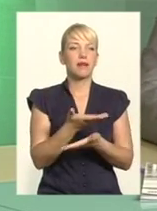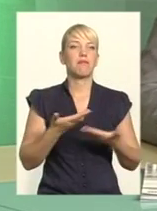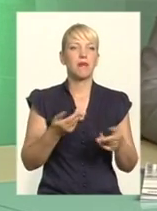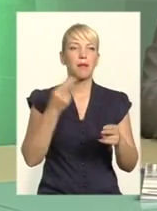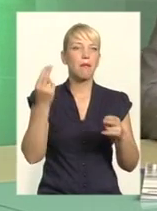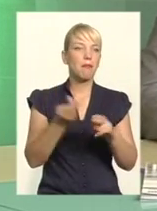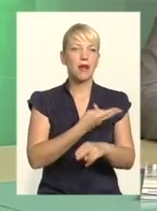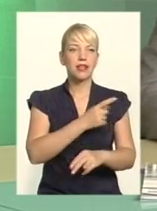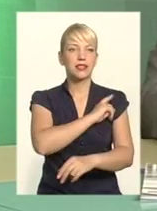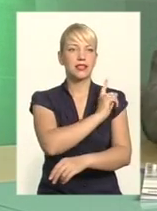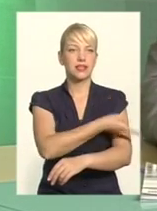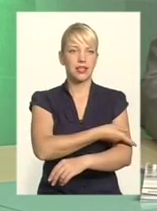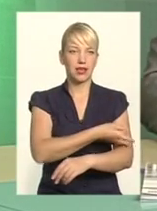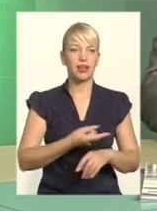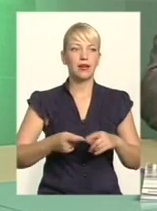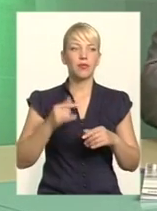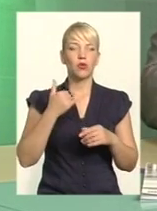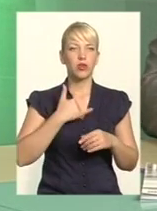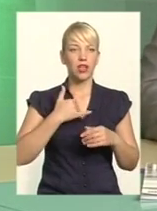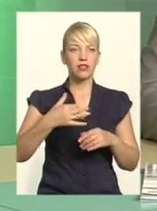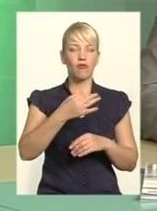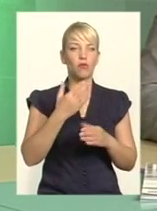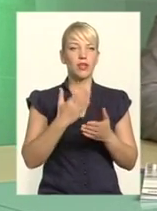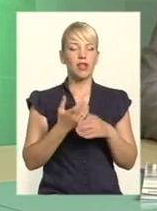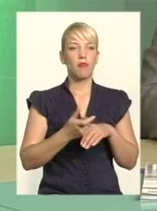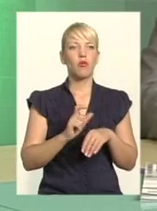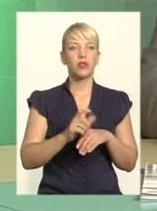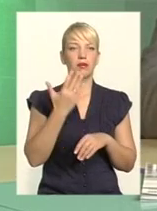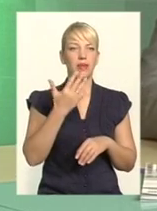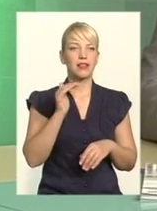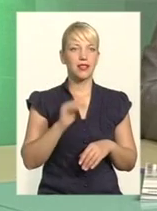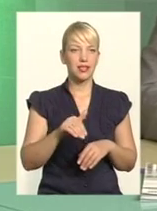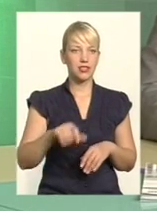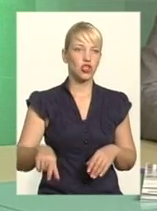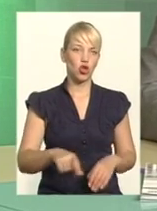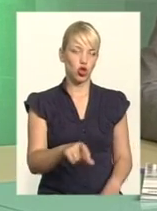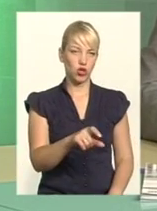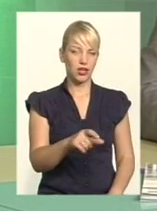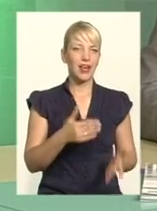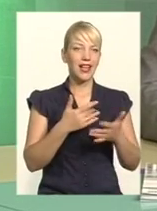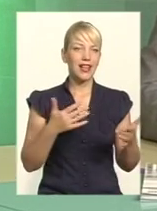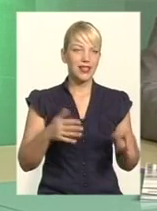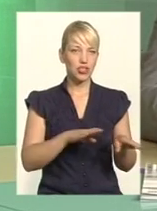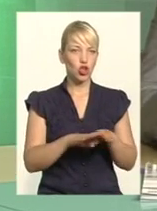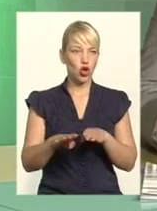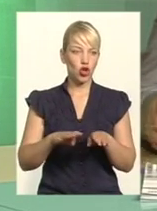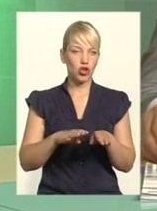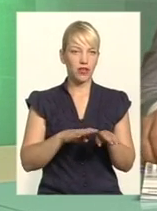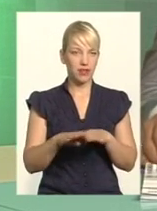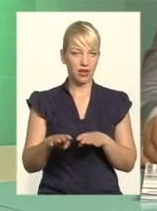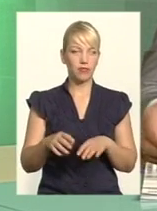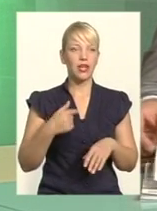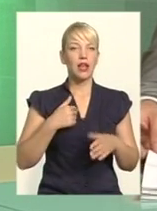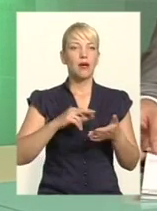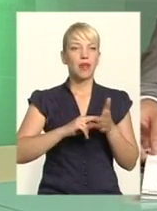відзначені основні позиції. У нас сьогодні в області дійсно є понад 5 тисяч доріг різного рівня. Відзначено, що планується щороку